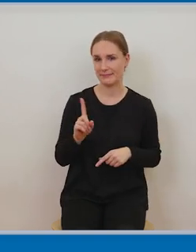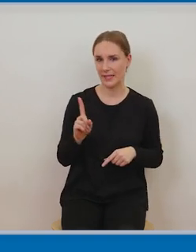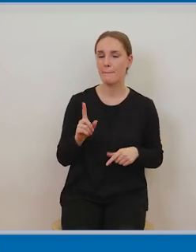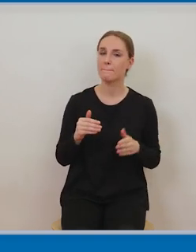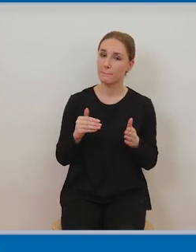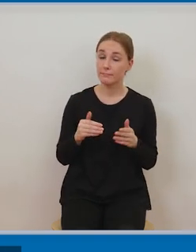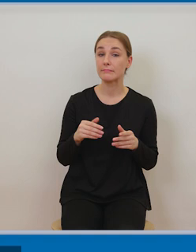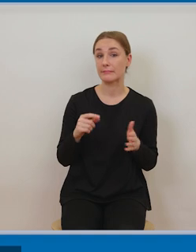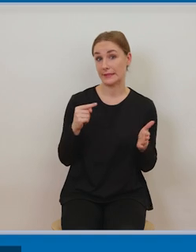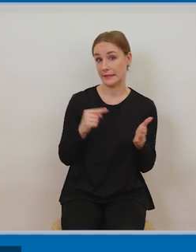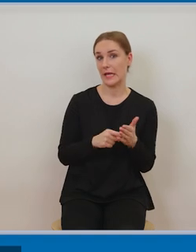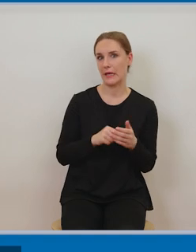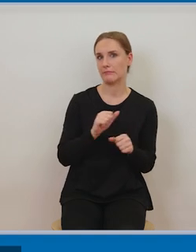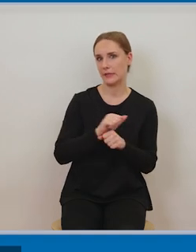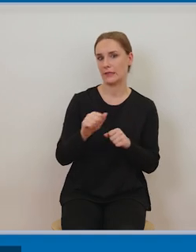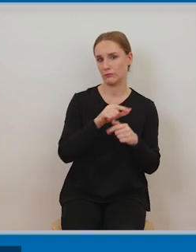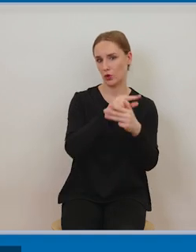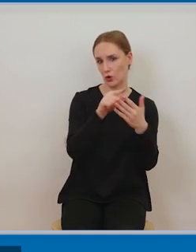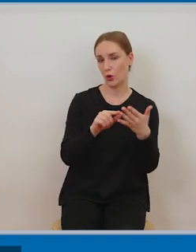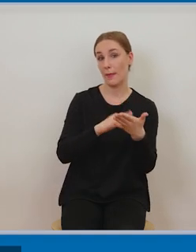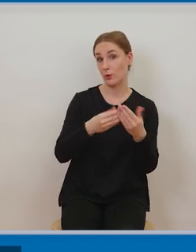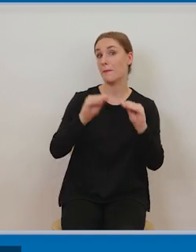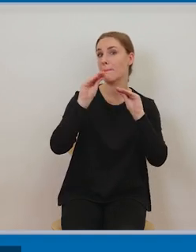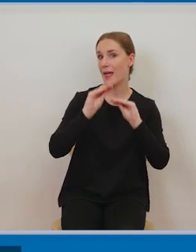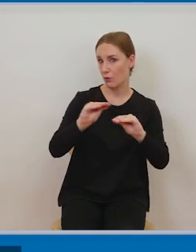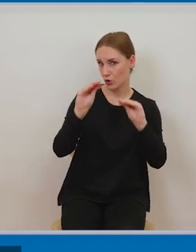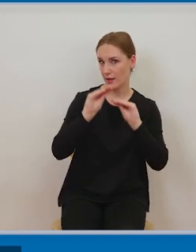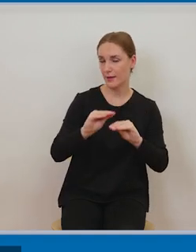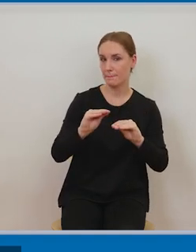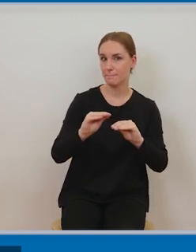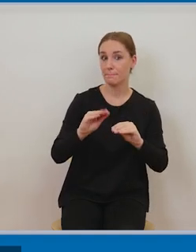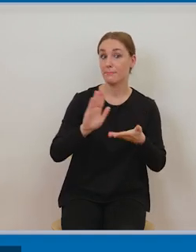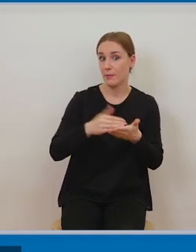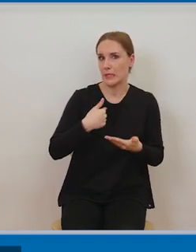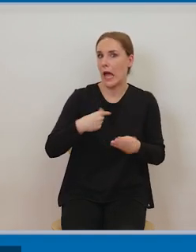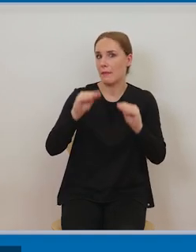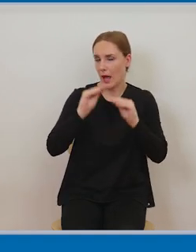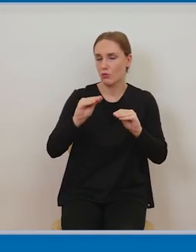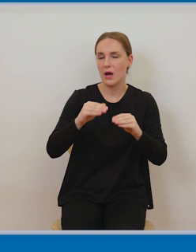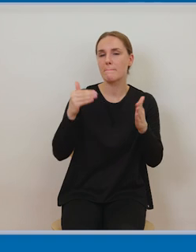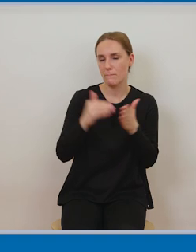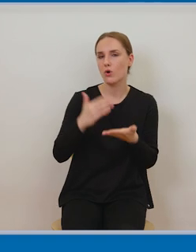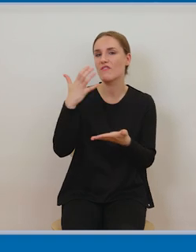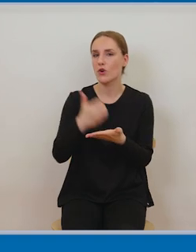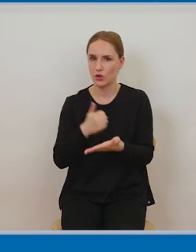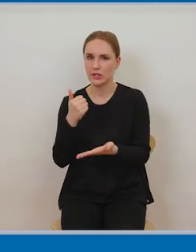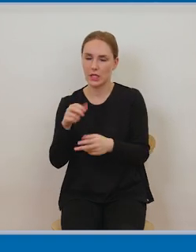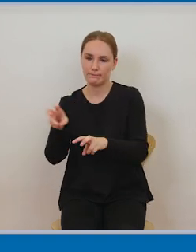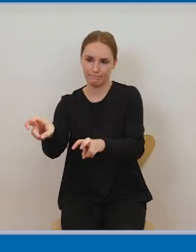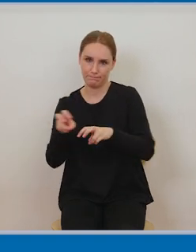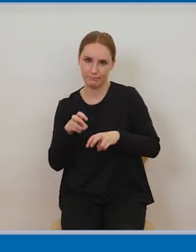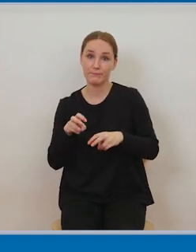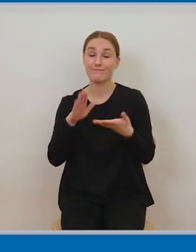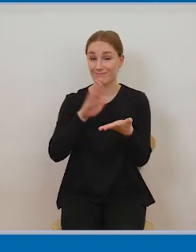nasze powoływane zdjęcie które nie było tylko zdobnikiem naszej prezentacji ale służyło do wyjaśnienia określonego kazusu